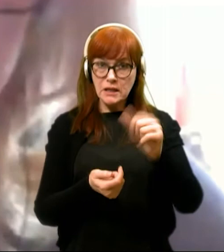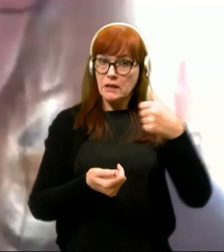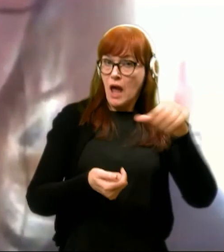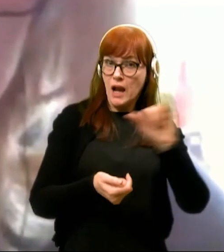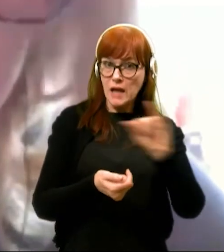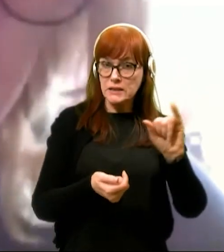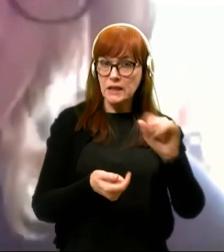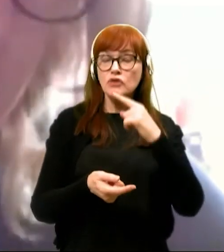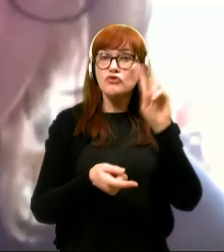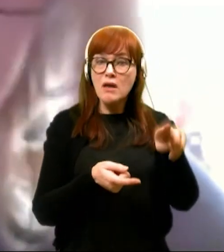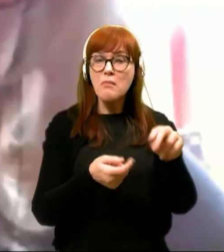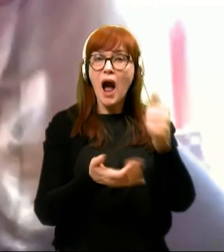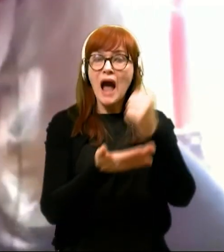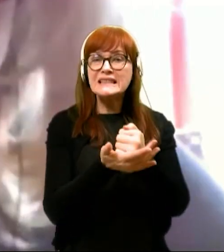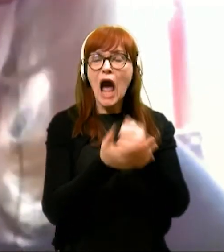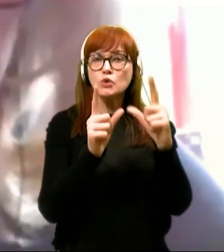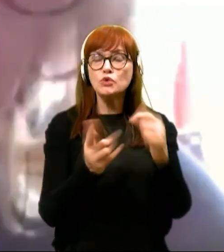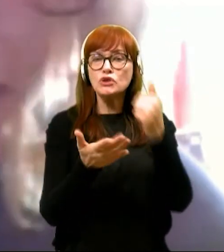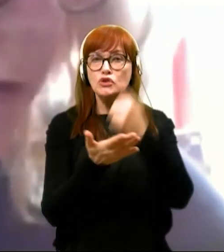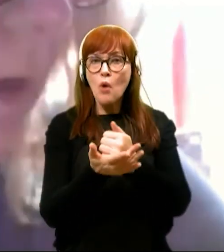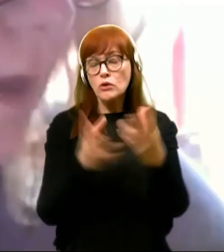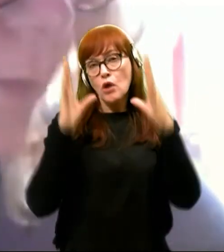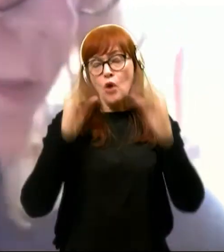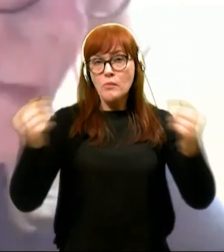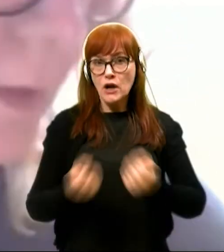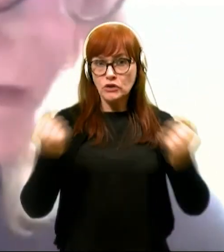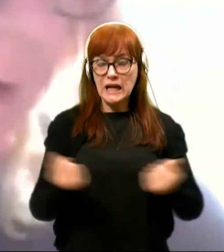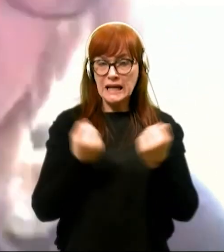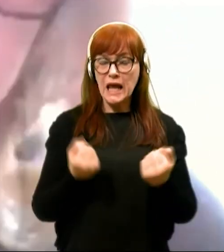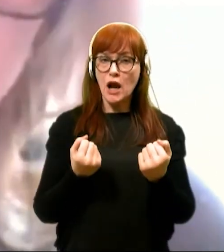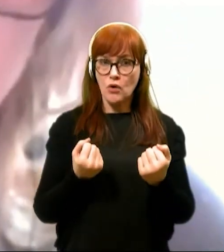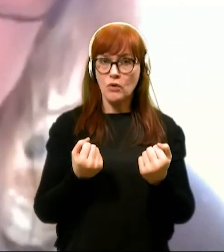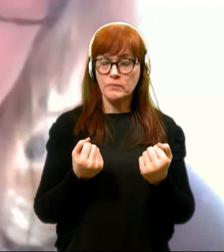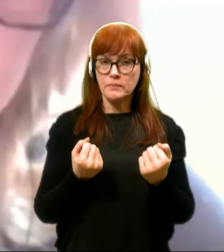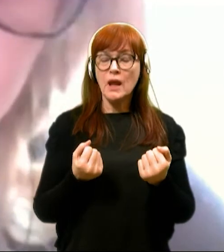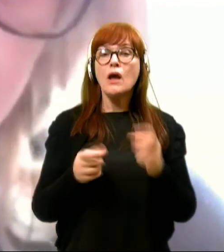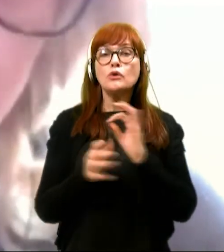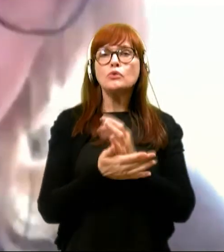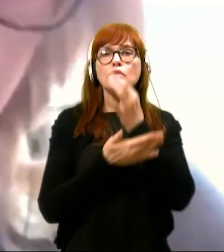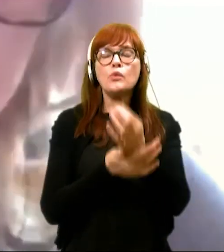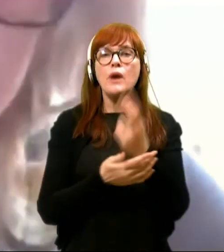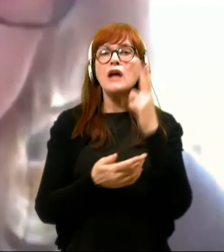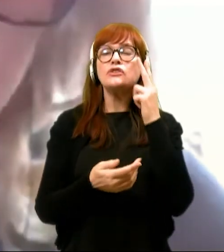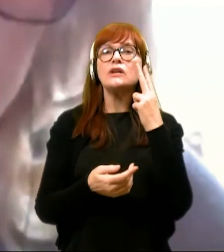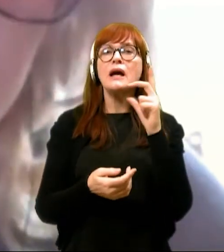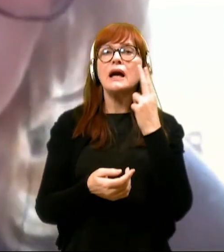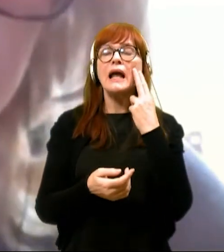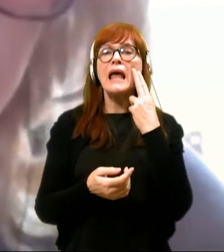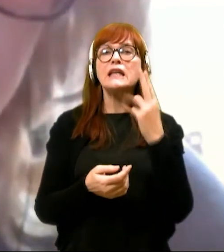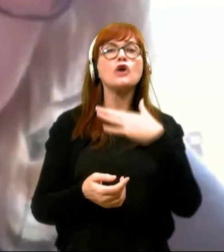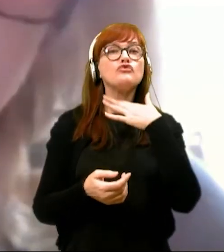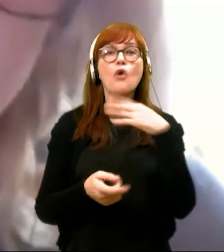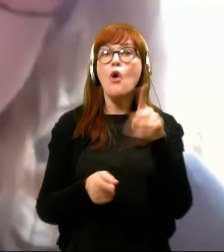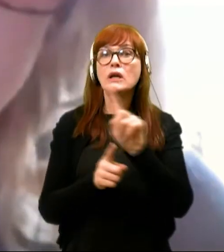letniki, če so registrirani in zdaj pač normalno trenirajo. Potem bi vprašala, kar se tiče šol, niste omenili,